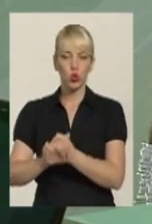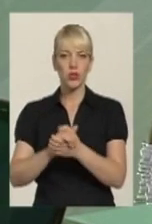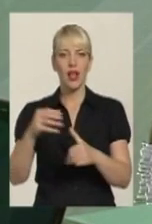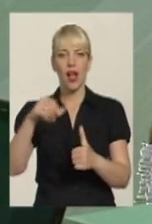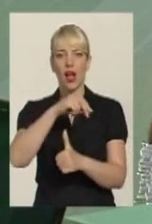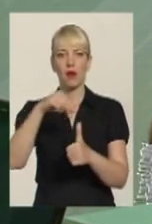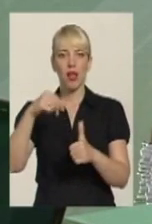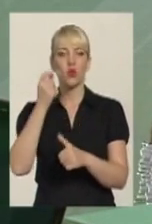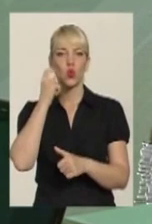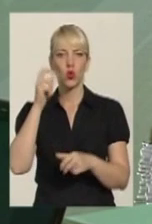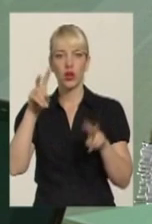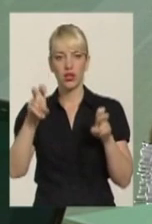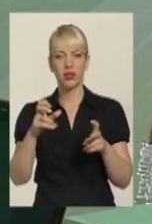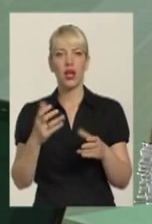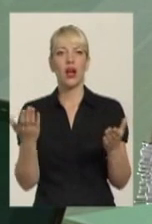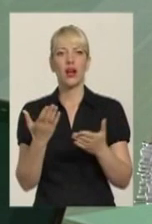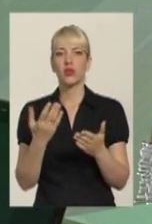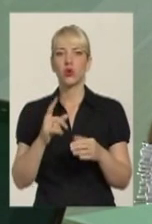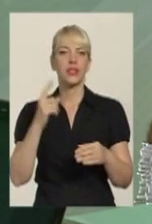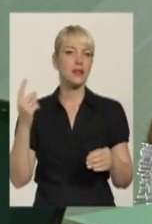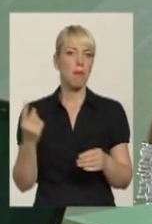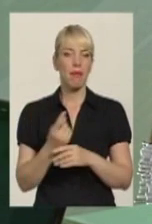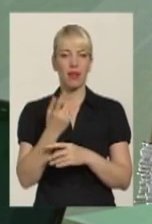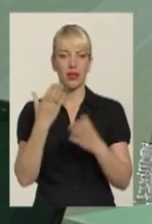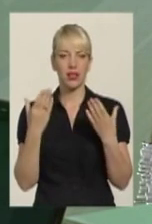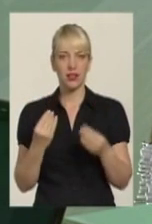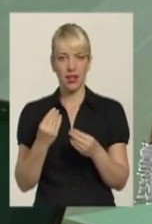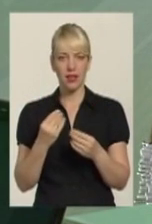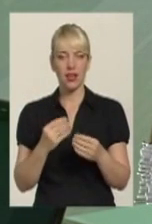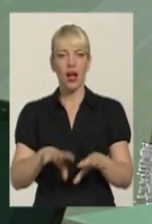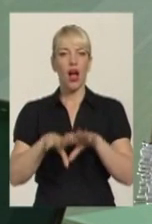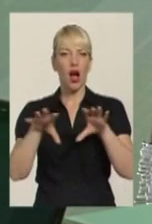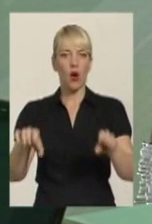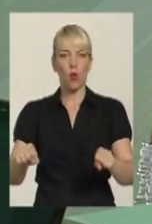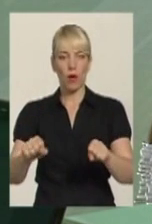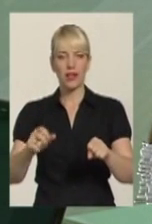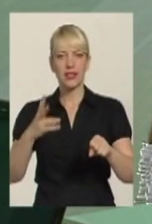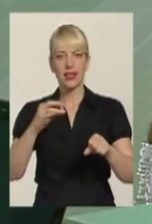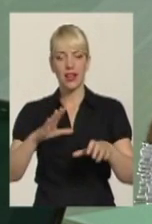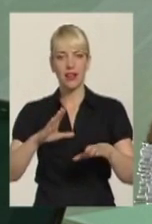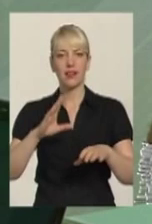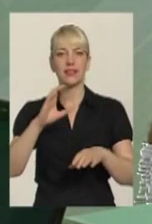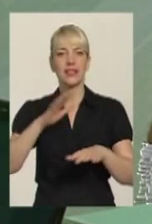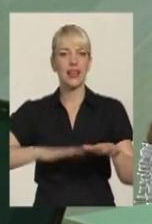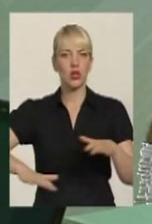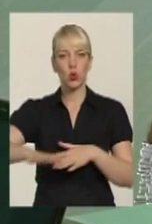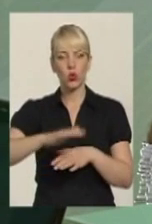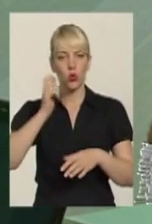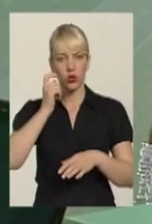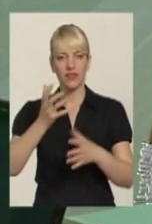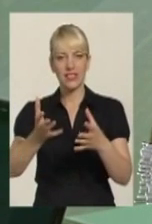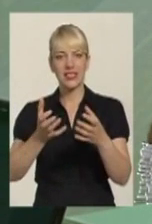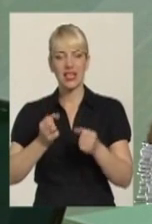оккупатиювих на території України взялся централізовано